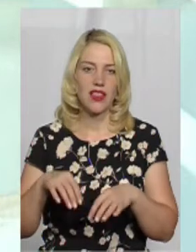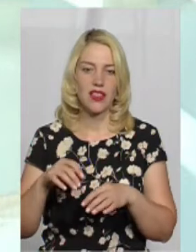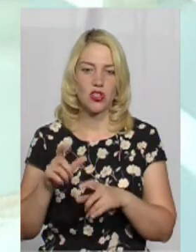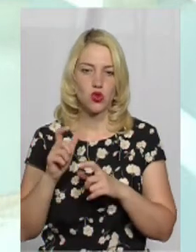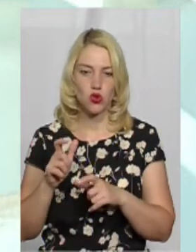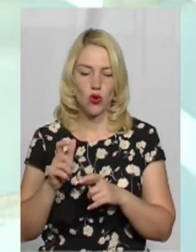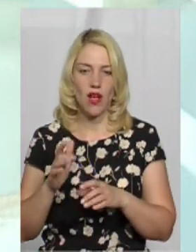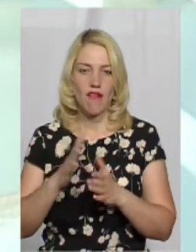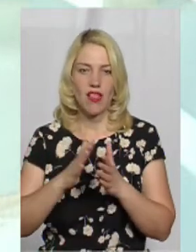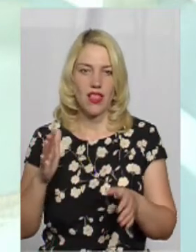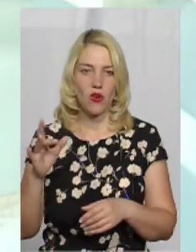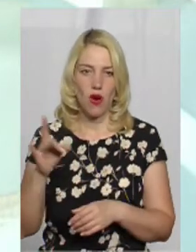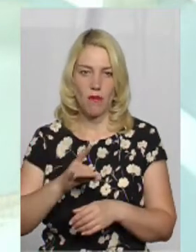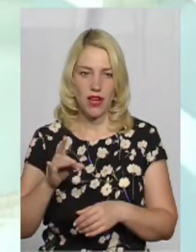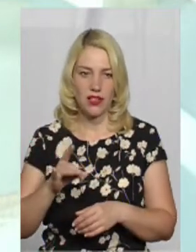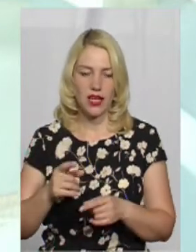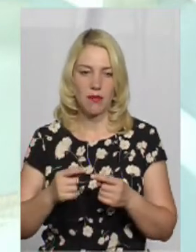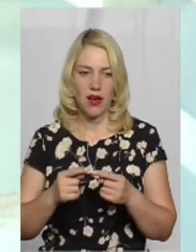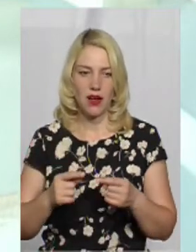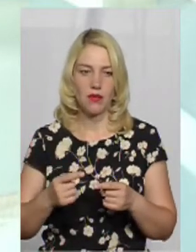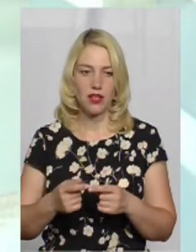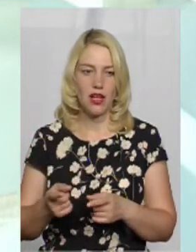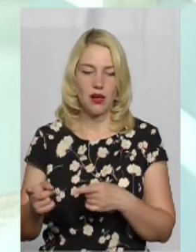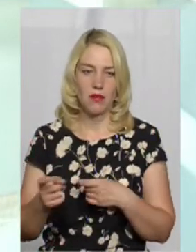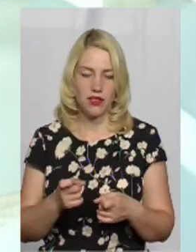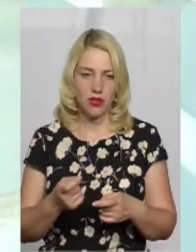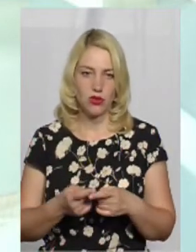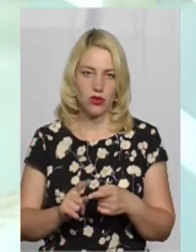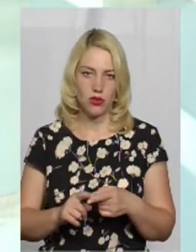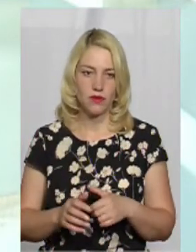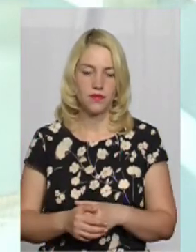параметрів, притягується безпосередньо сам водій.